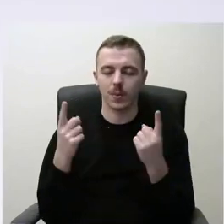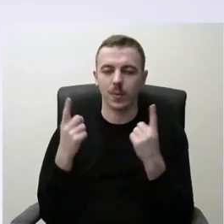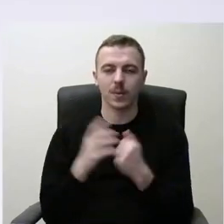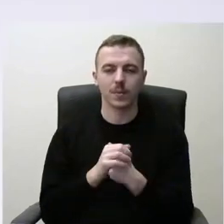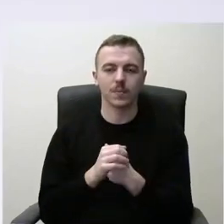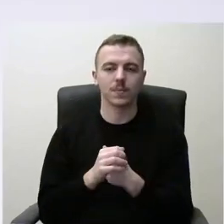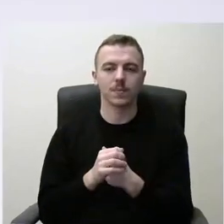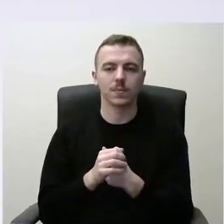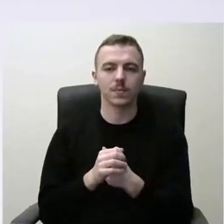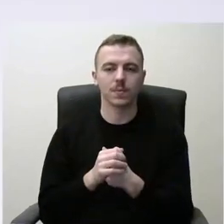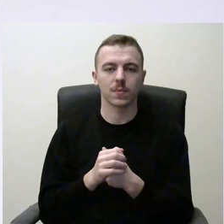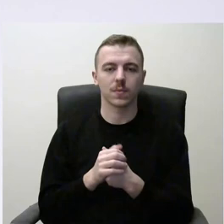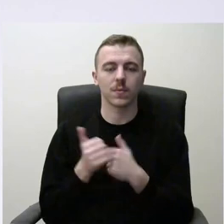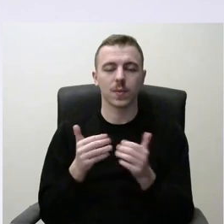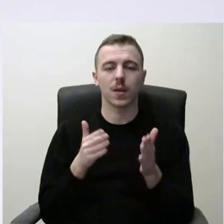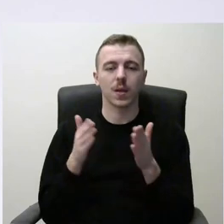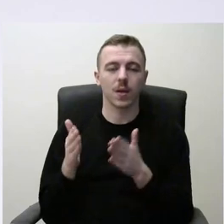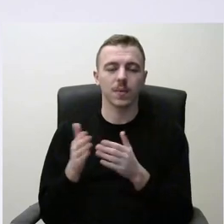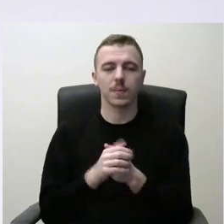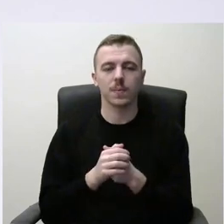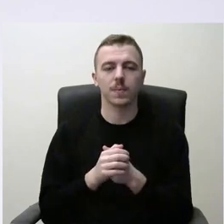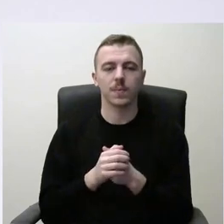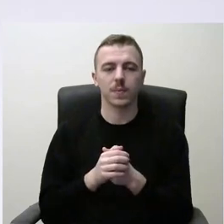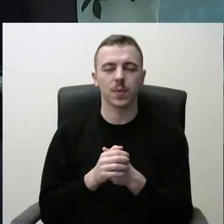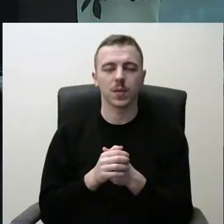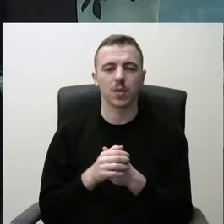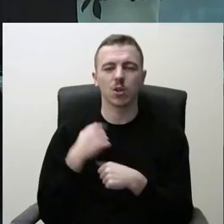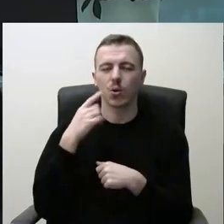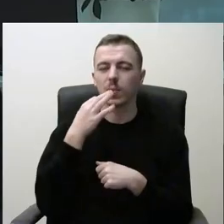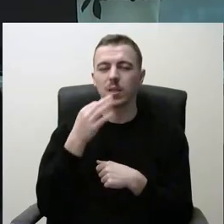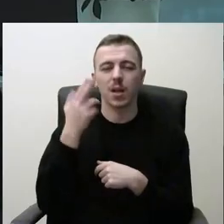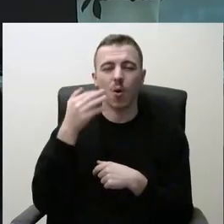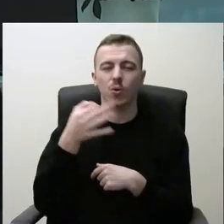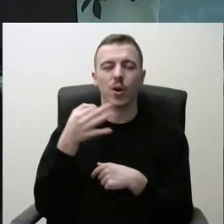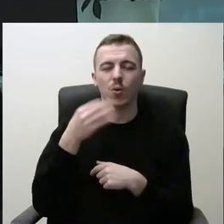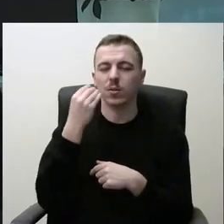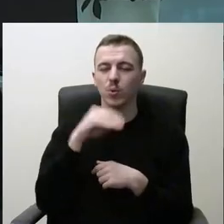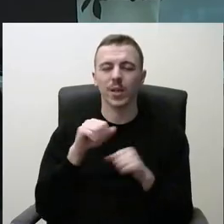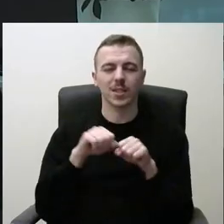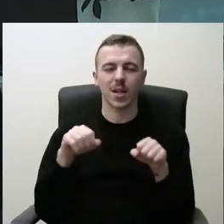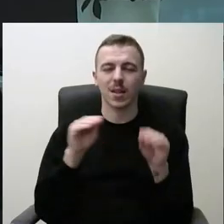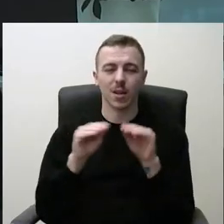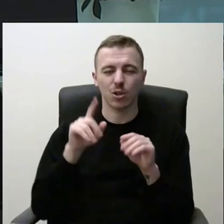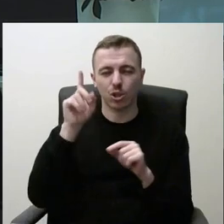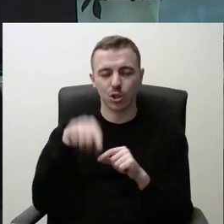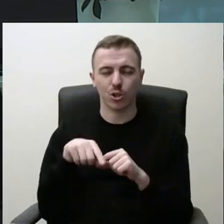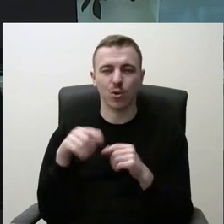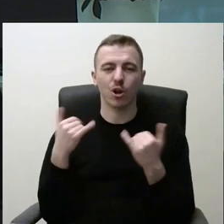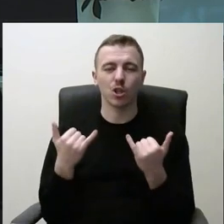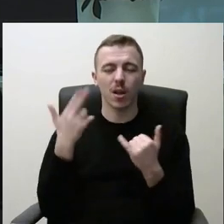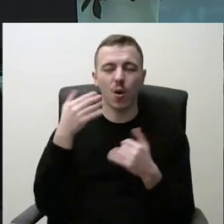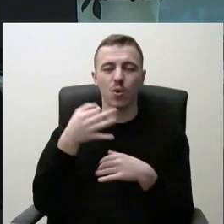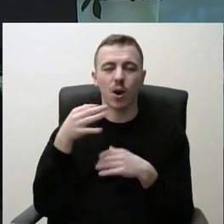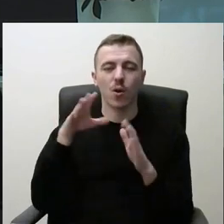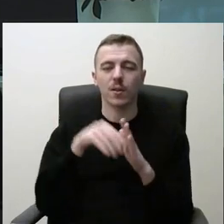Ponas Nesteckis. Aš tik noriu pasakyti, kad Kaunų rajonas puikiai strateguoja ir žino, kad šiandien Kaunų rajone